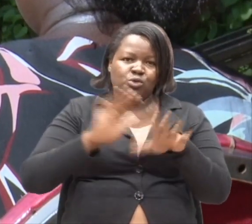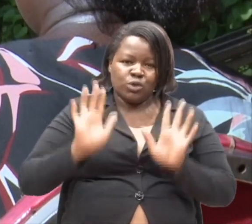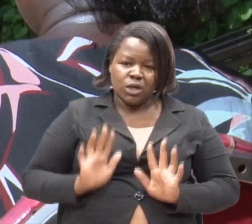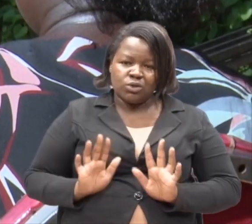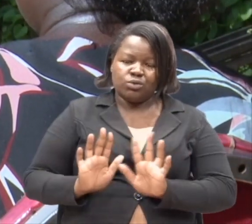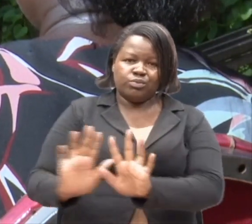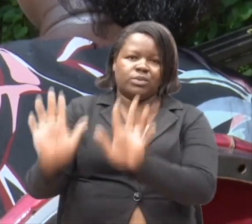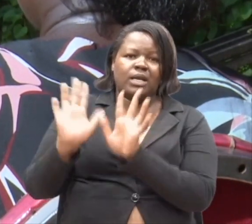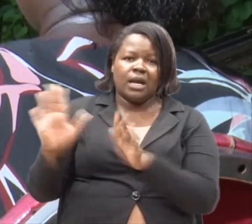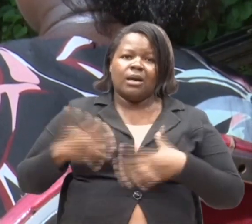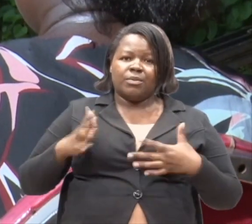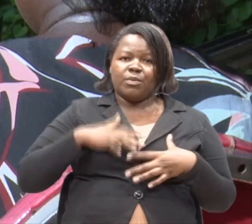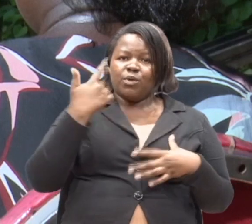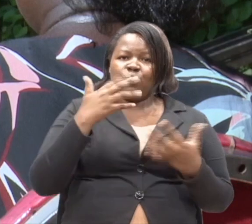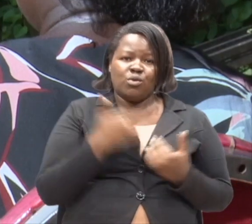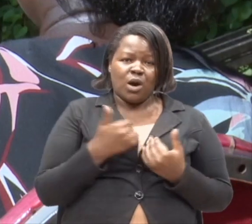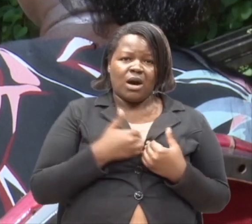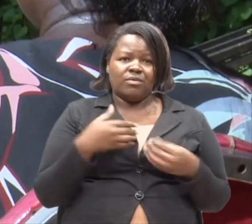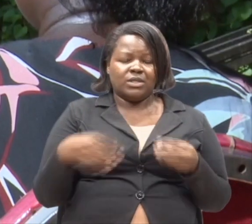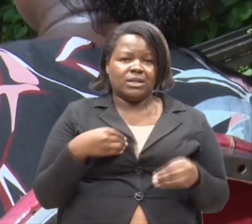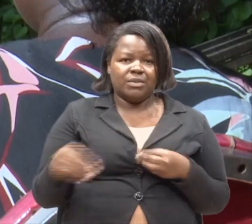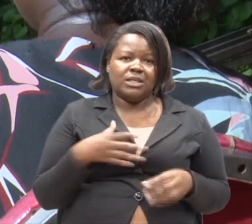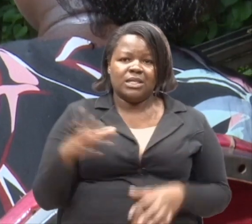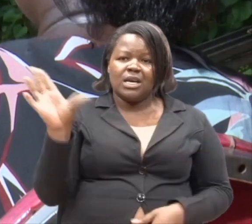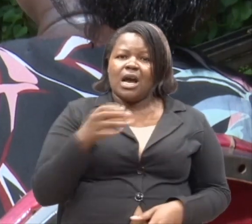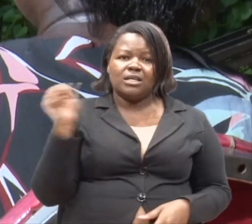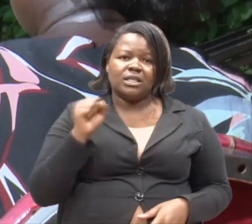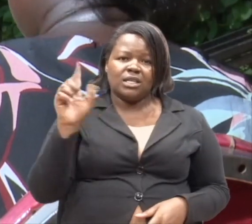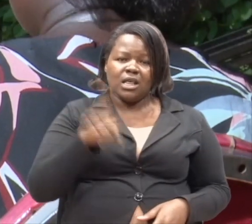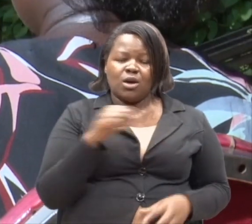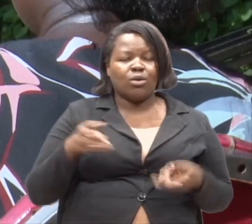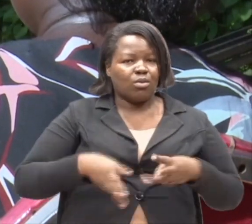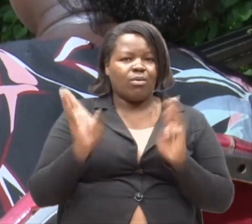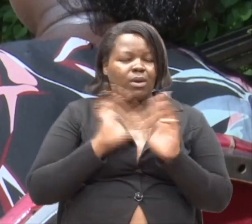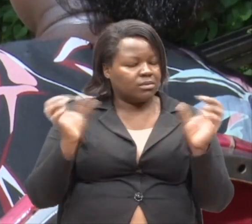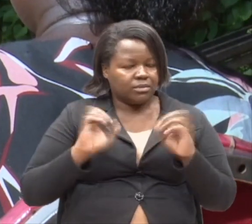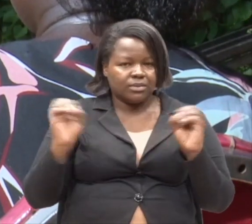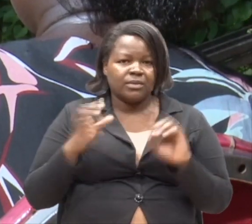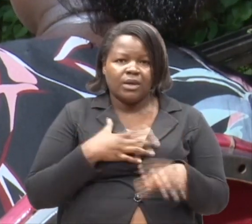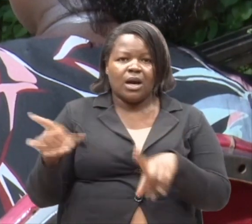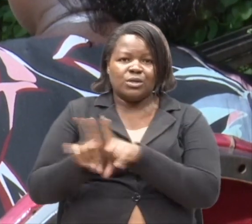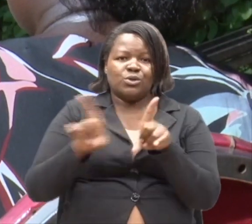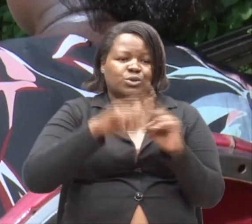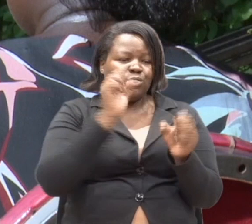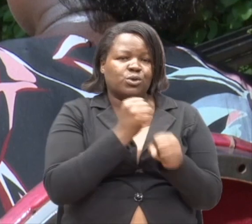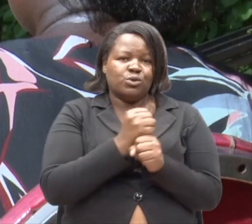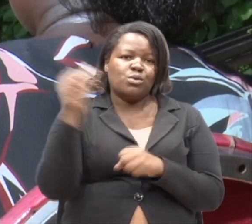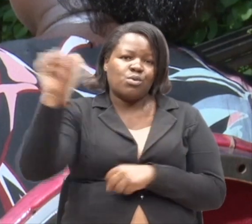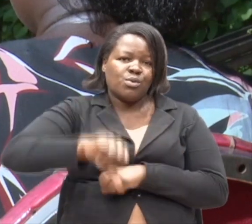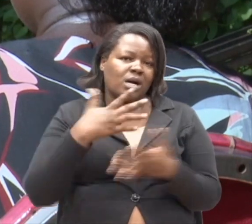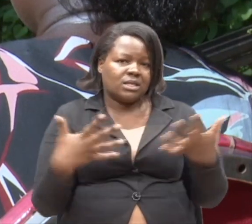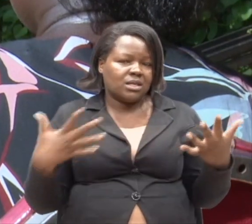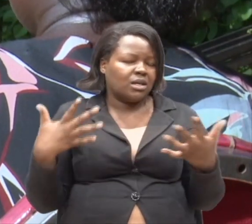kutega wenye wako, na ulemavu, na kuwa chukulia vibaya, na kuwa hivyo hata wanafanyia vitado